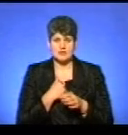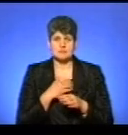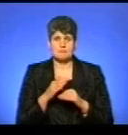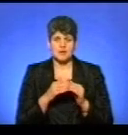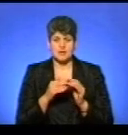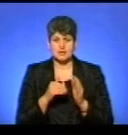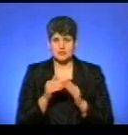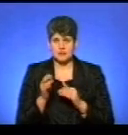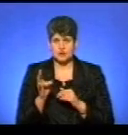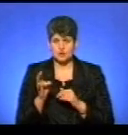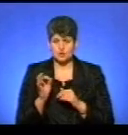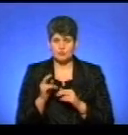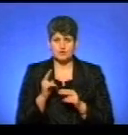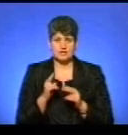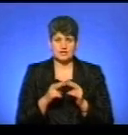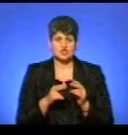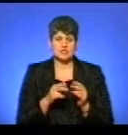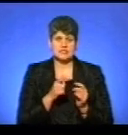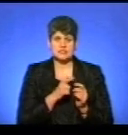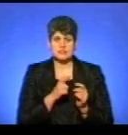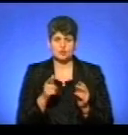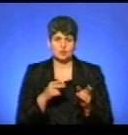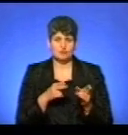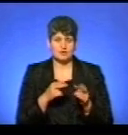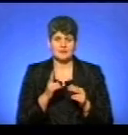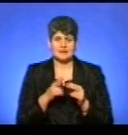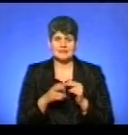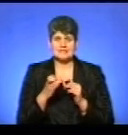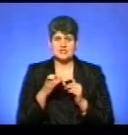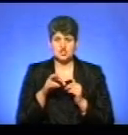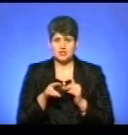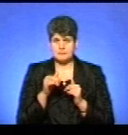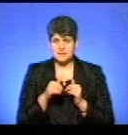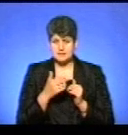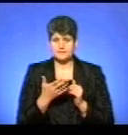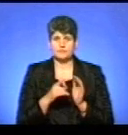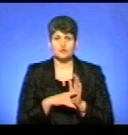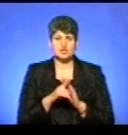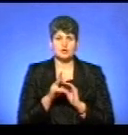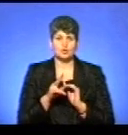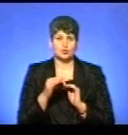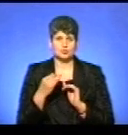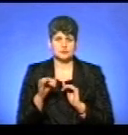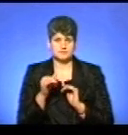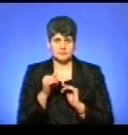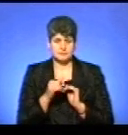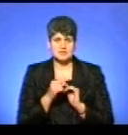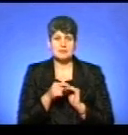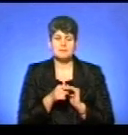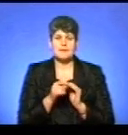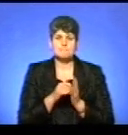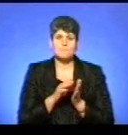по закінченні сезону полювання, це кінець січня місяця, це початок лютого місяця. Ми